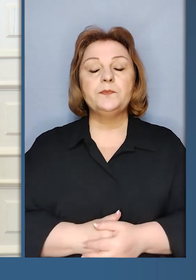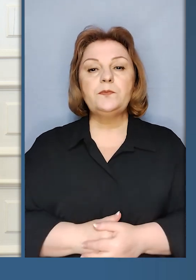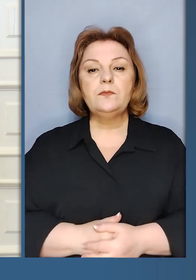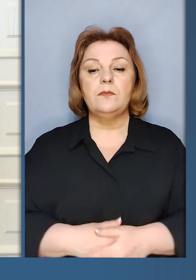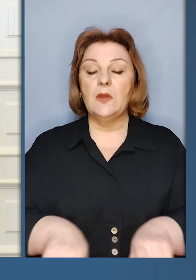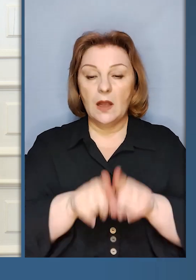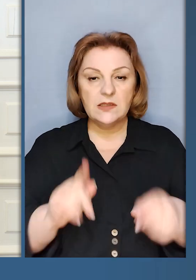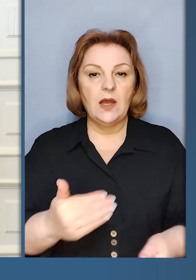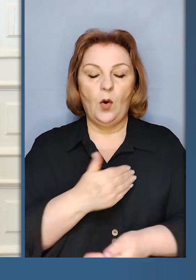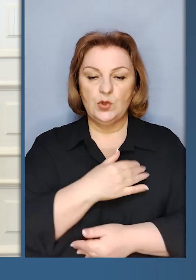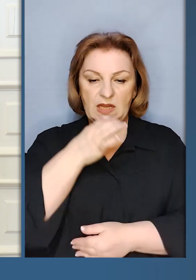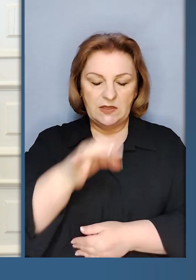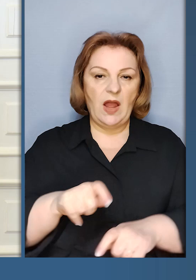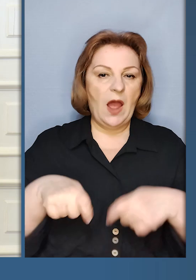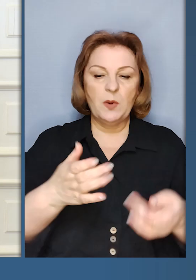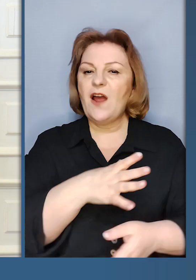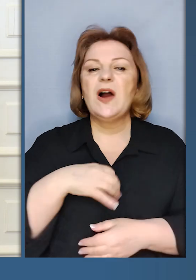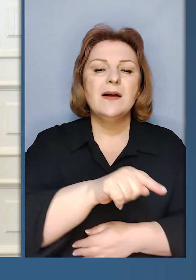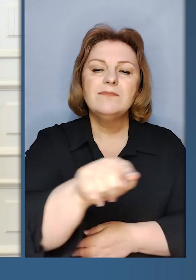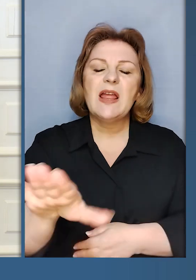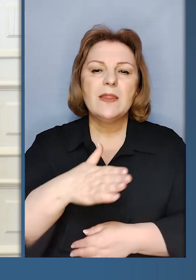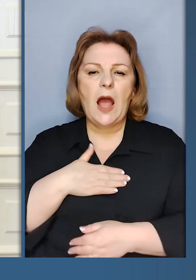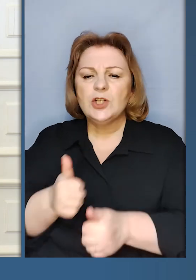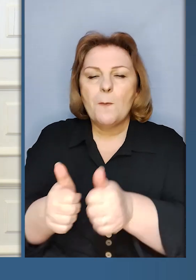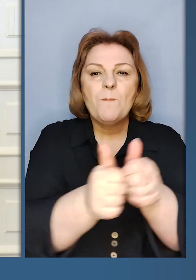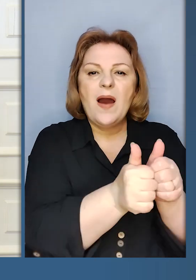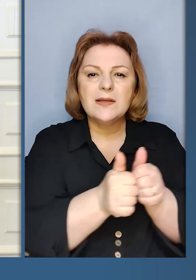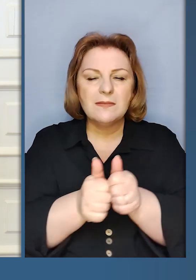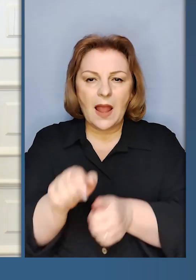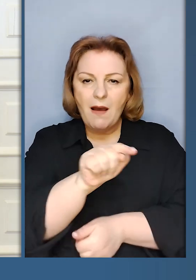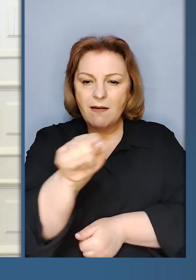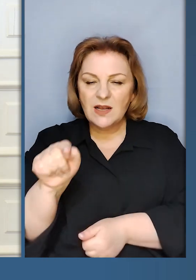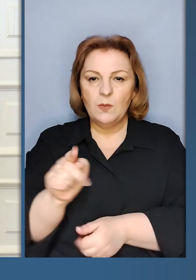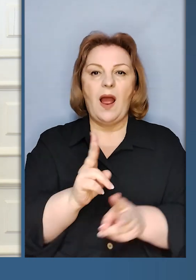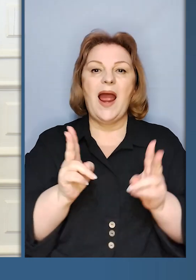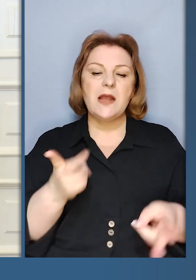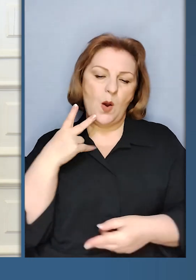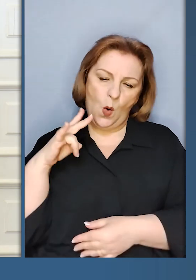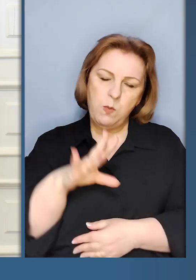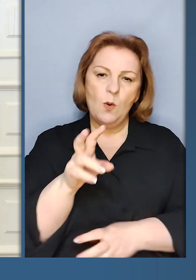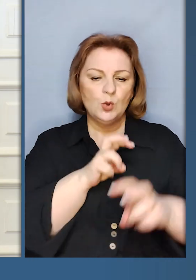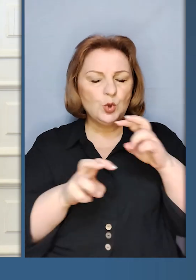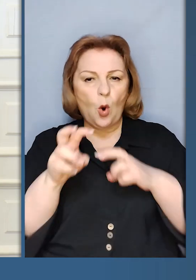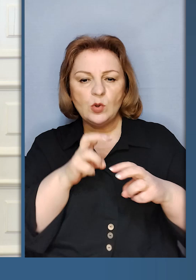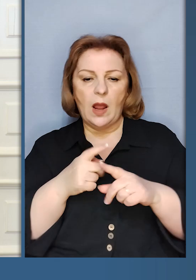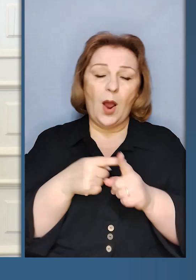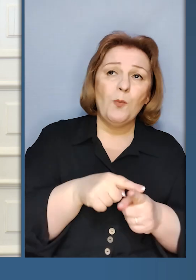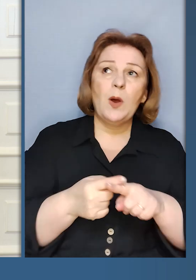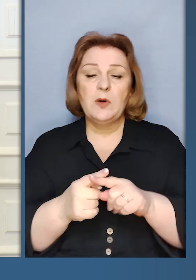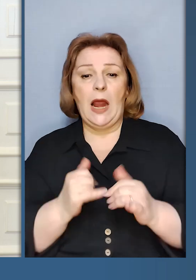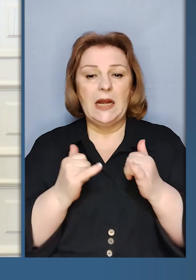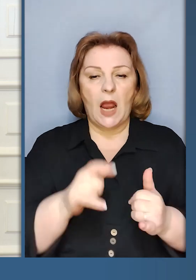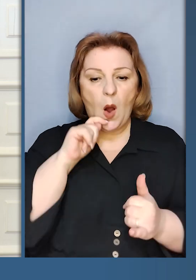сказати і передати всім нашим партнерам, які постійно шукають